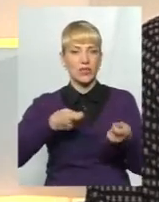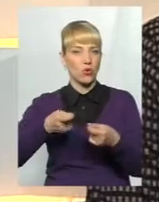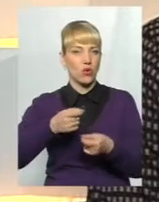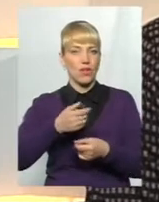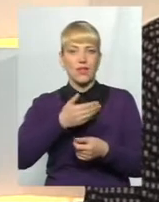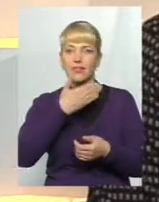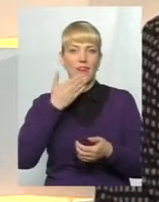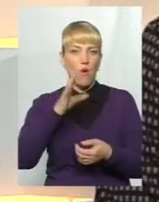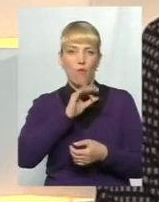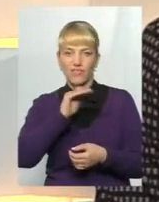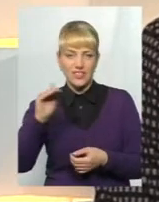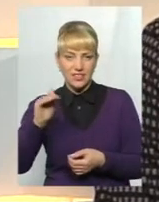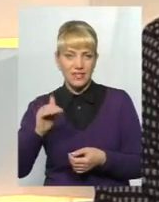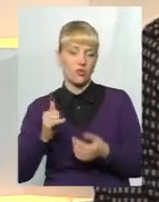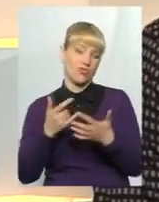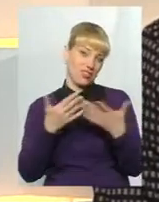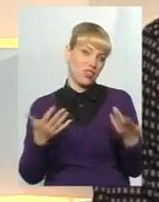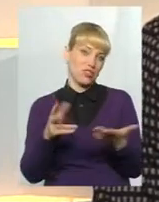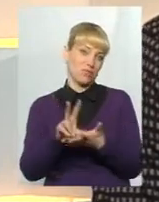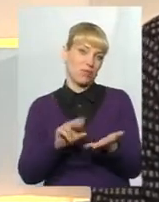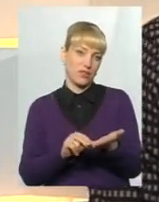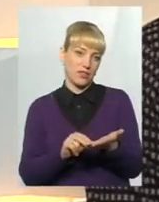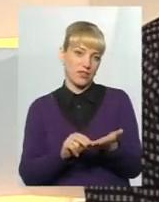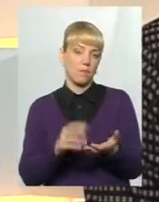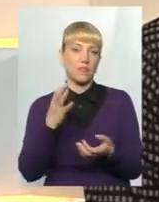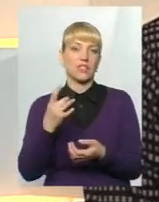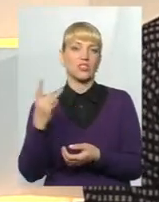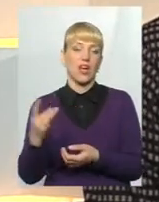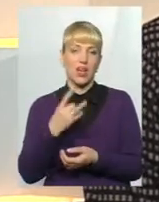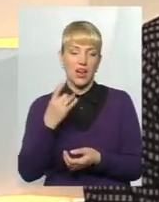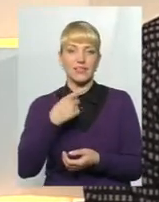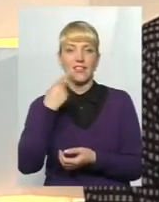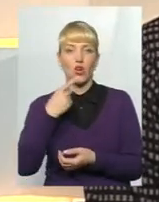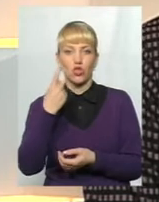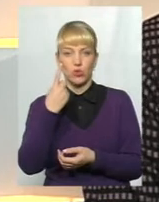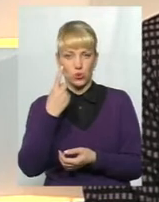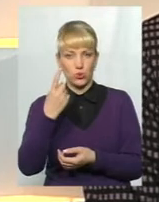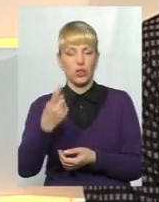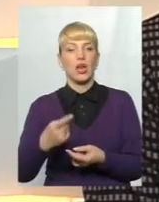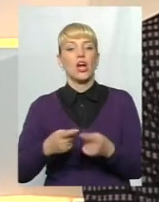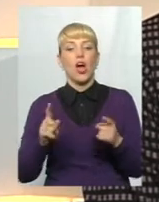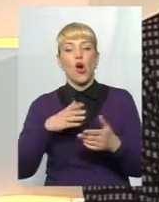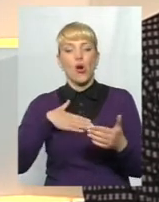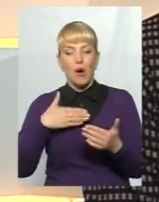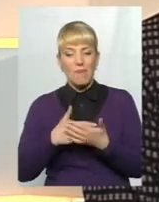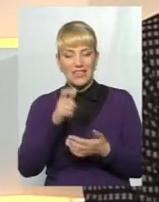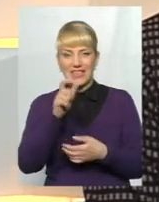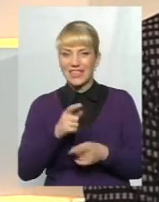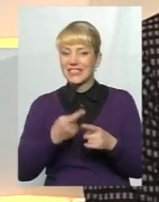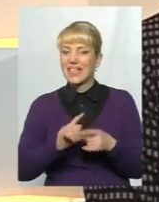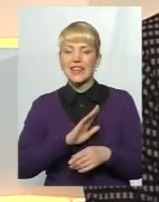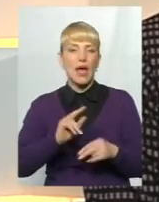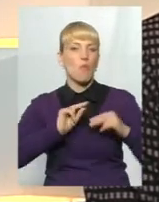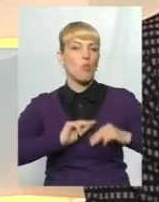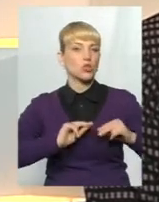І інші подібні приклади. Ще раз наголошую на одні думки. Громадський активіст – це не є посадова